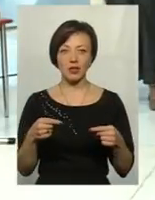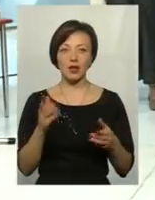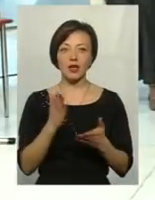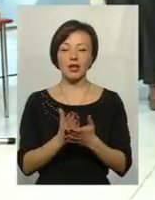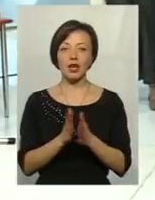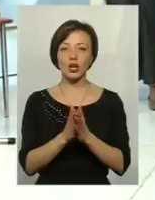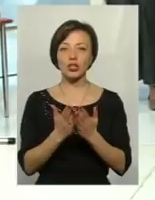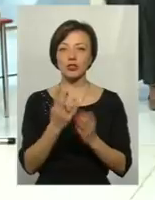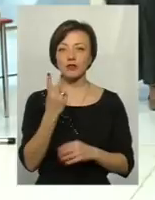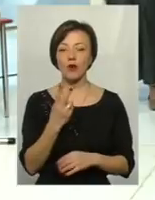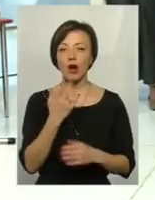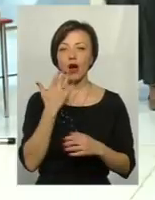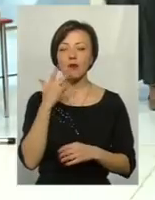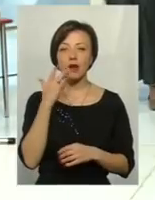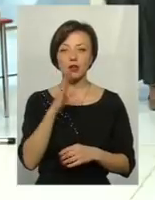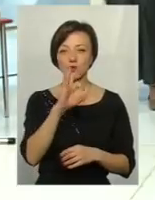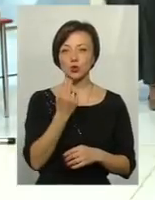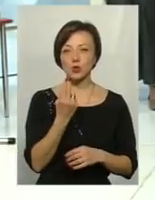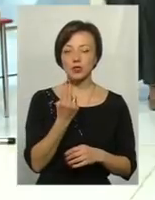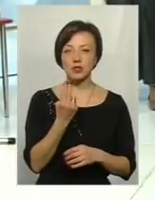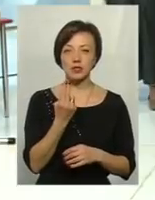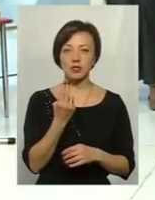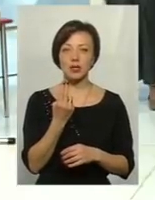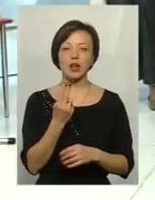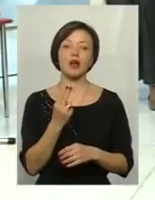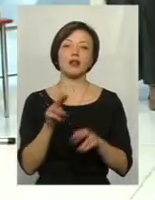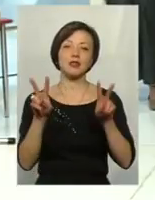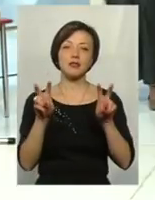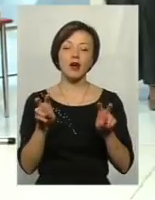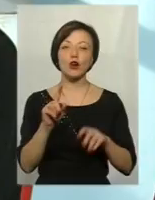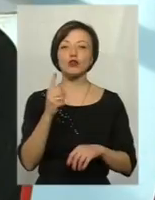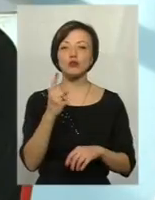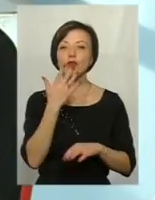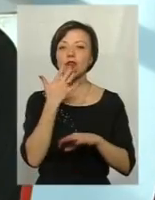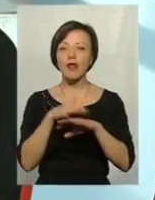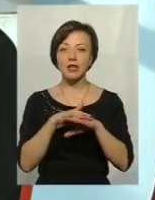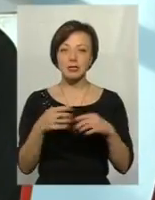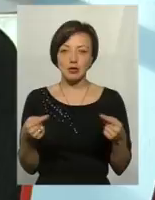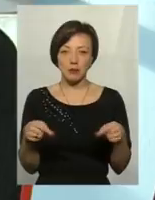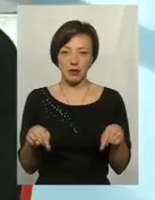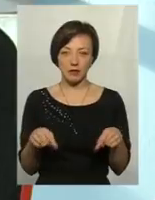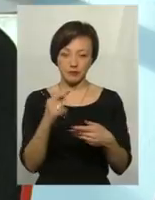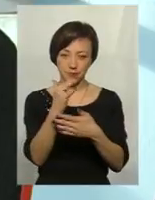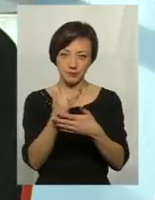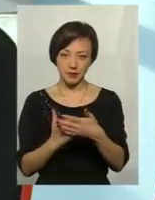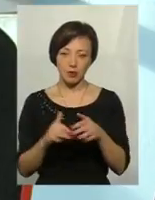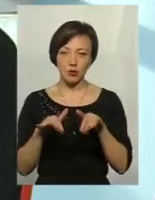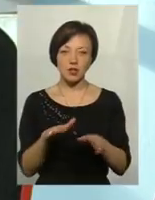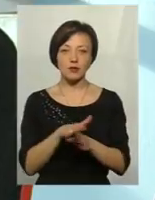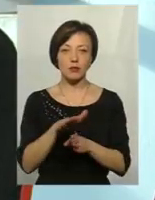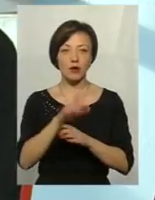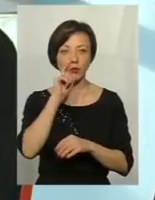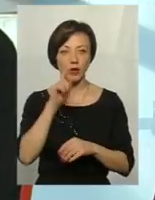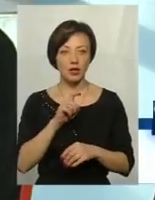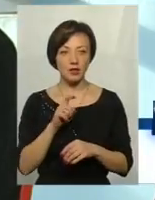американських соціологів, філософів, яка називається «Чому нації занепадають». Там діється дуже чітка діагностика тим процесом, який відбувається сьогодні в